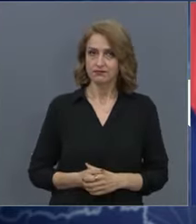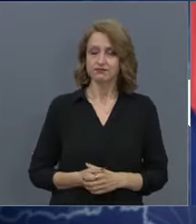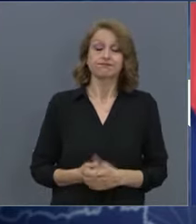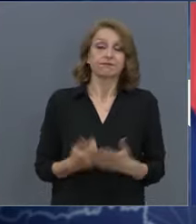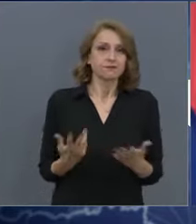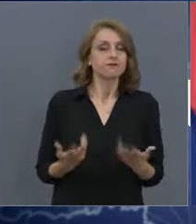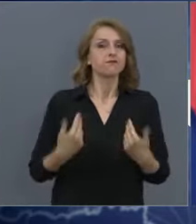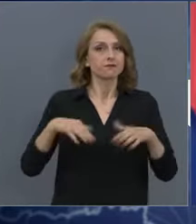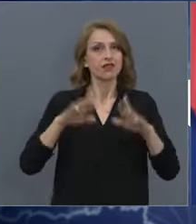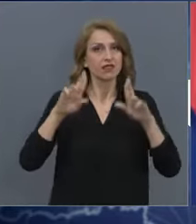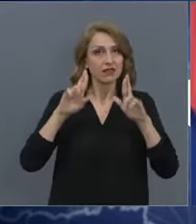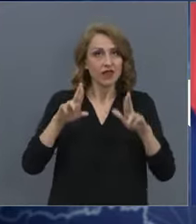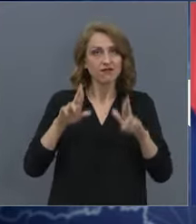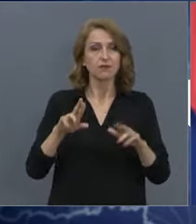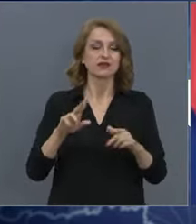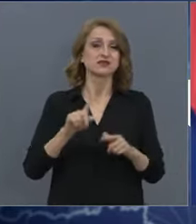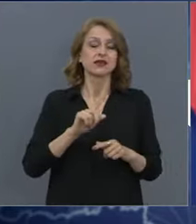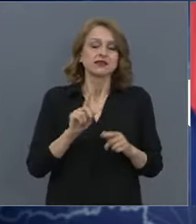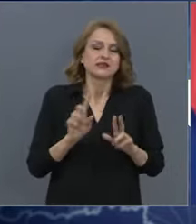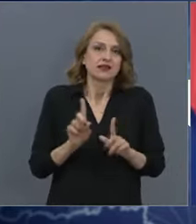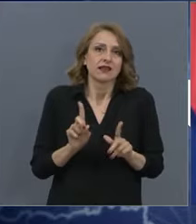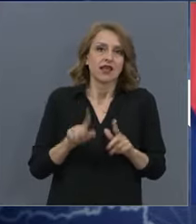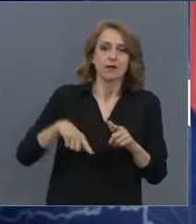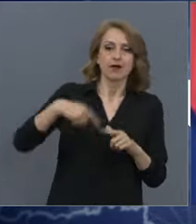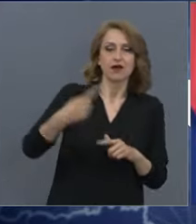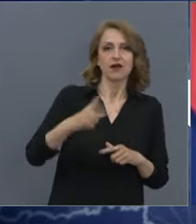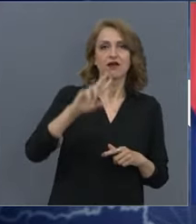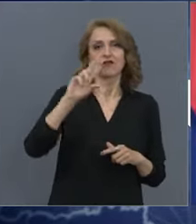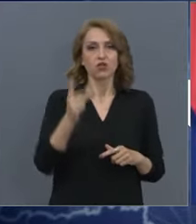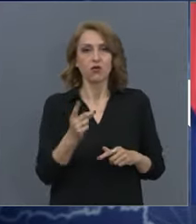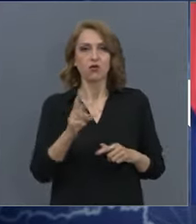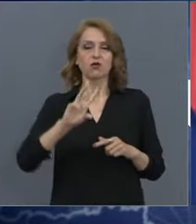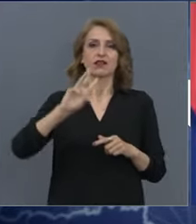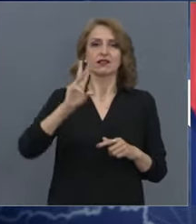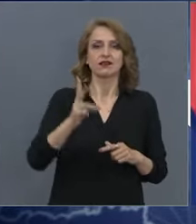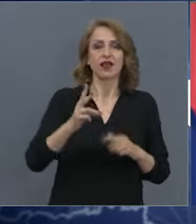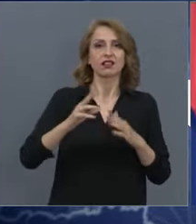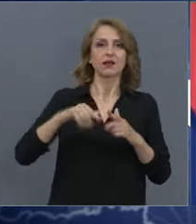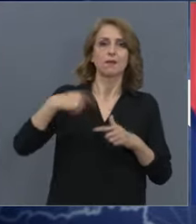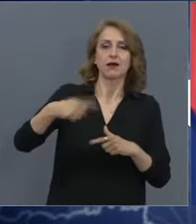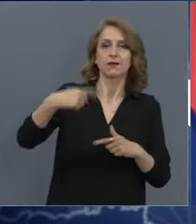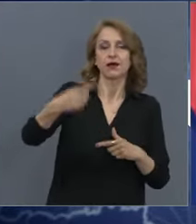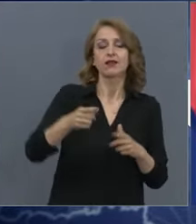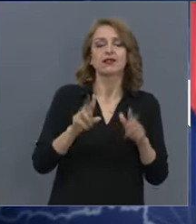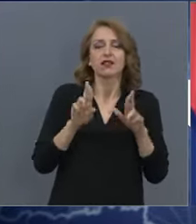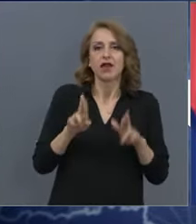Надяваме се да няма втори, трети вълни. Надяваме се всичко това да отихне.